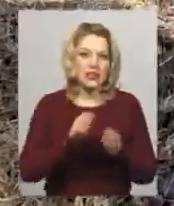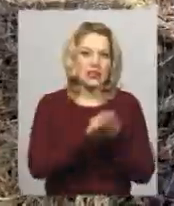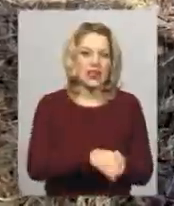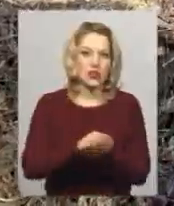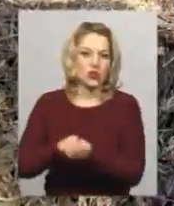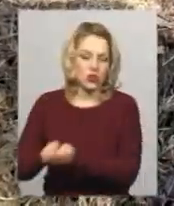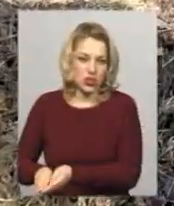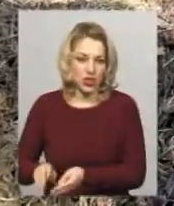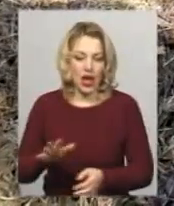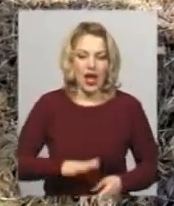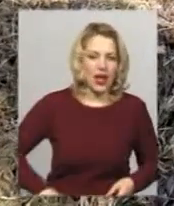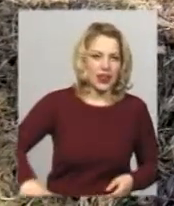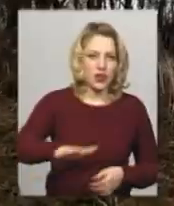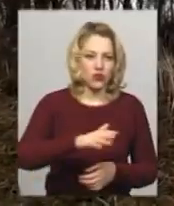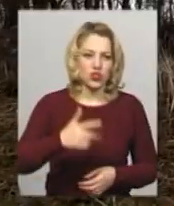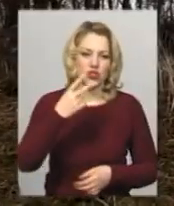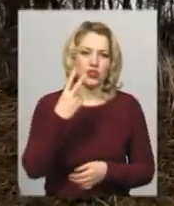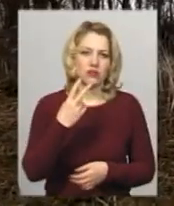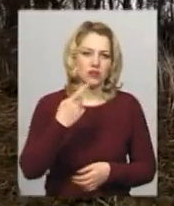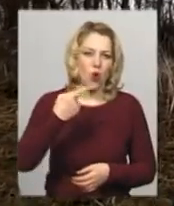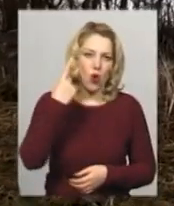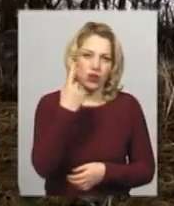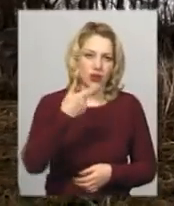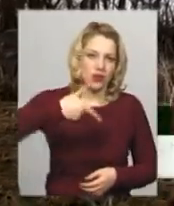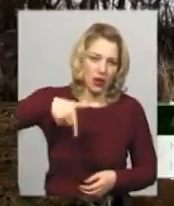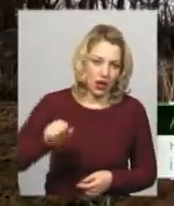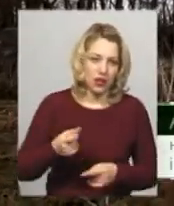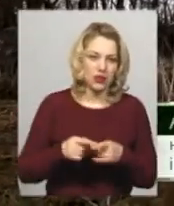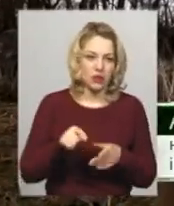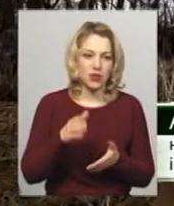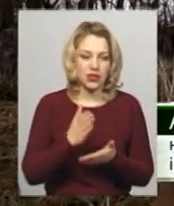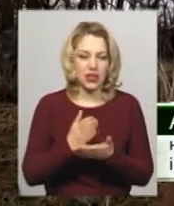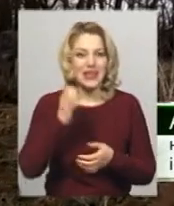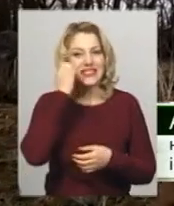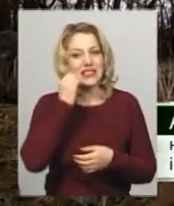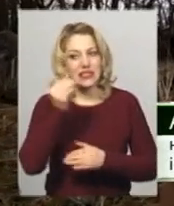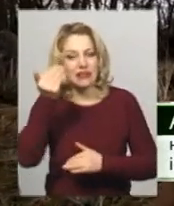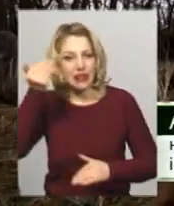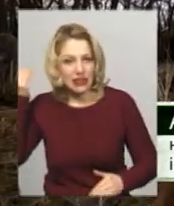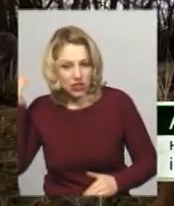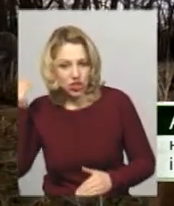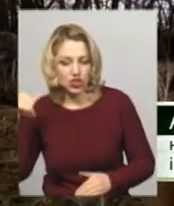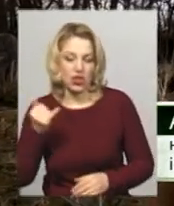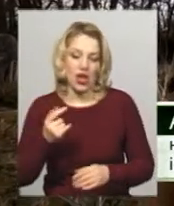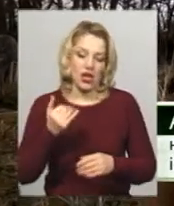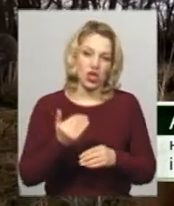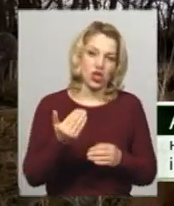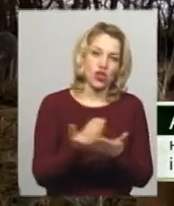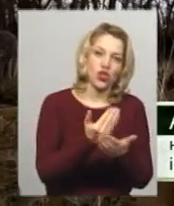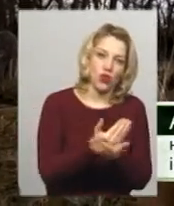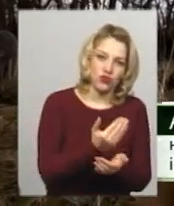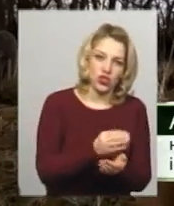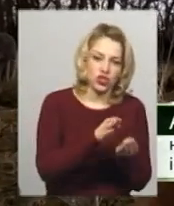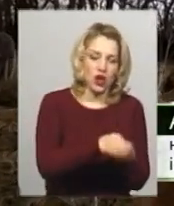з двох секторів площою приблизно гектар. На одній частині знаходяться старіші поховання, а на другій – пізніші. Серед могил є